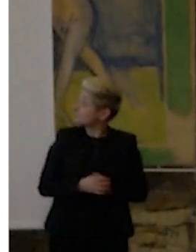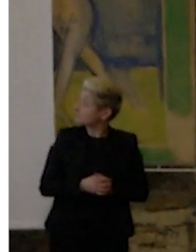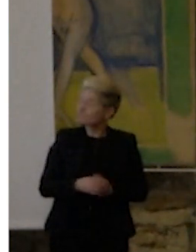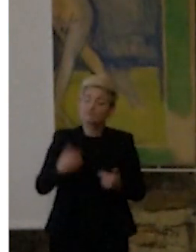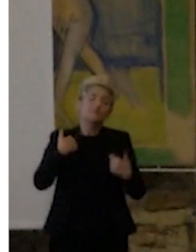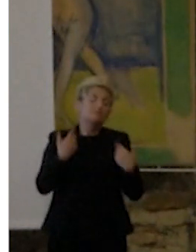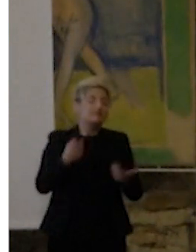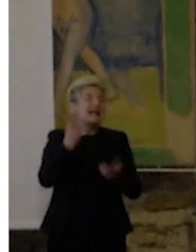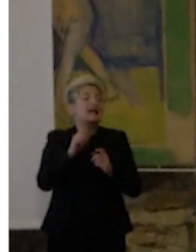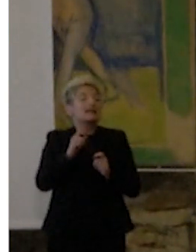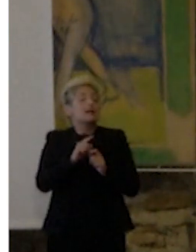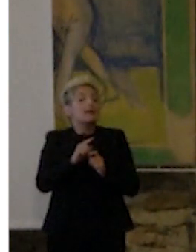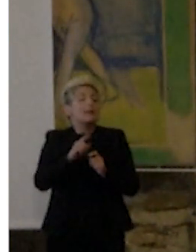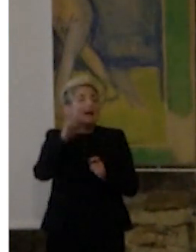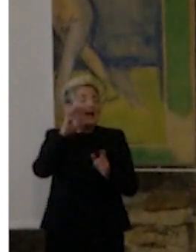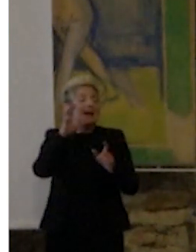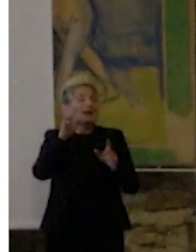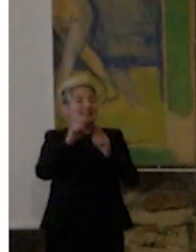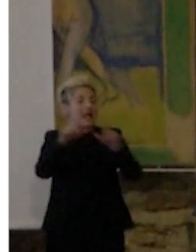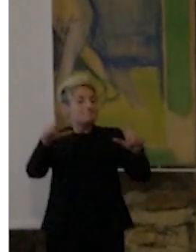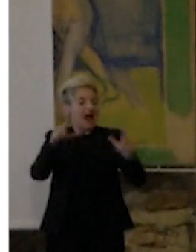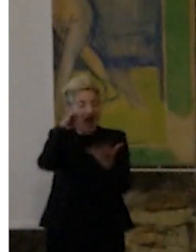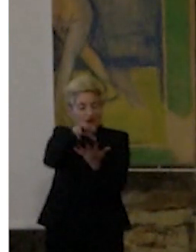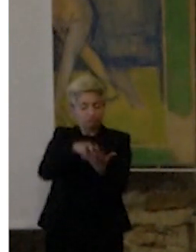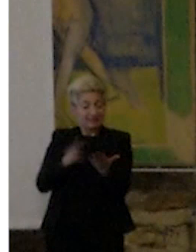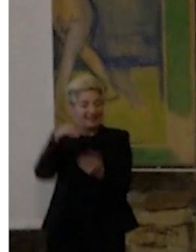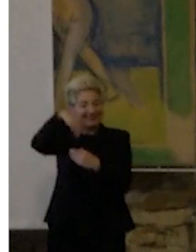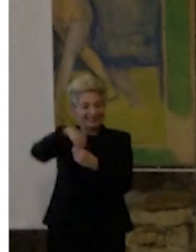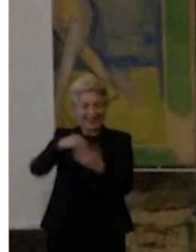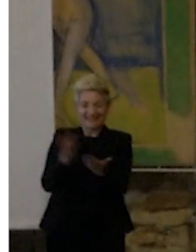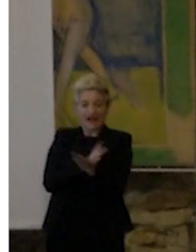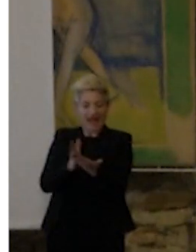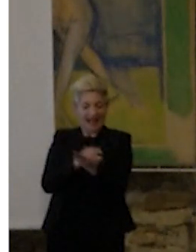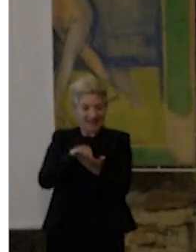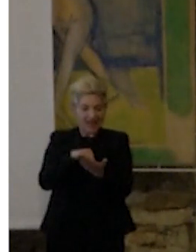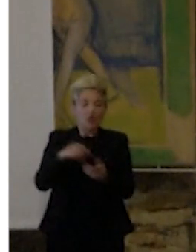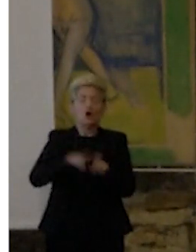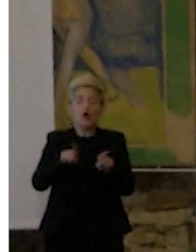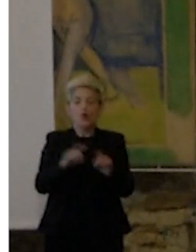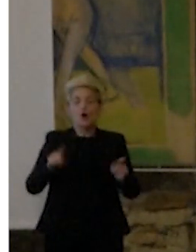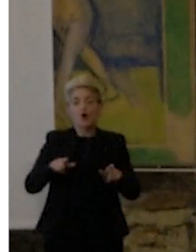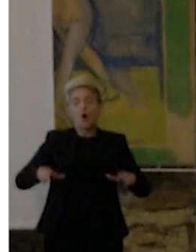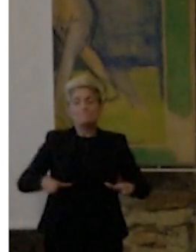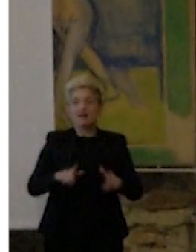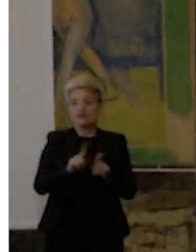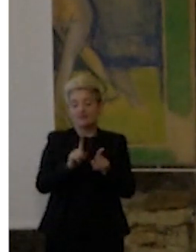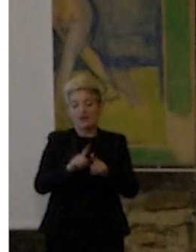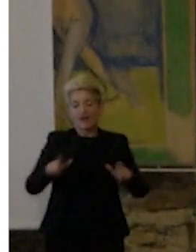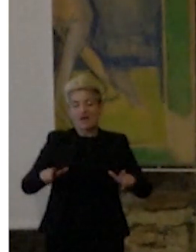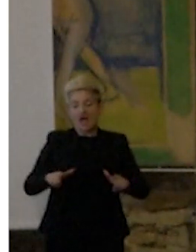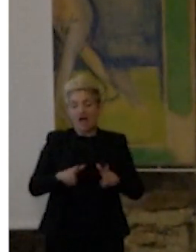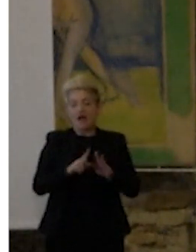Quindi le immagini del catalogo, quando dico che il catalogo è appunto un albo, un carnet da